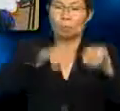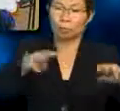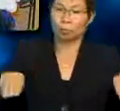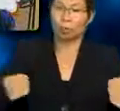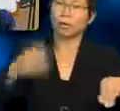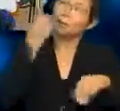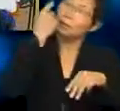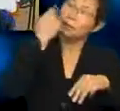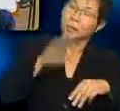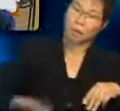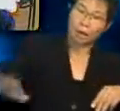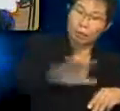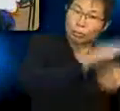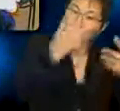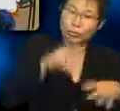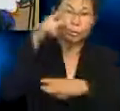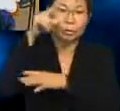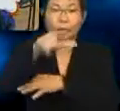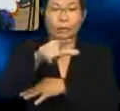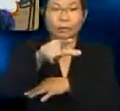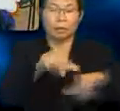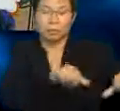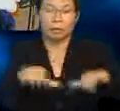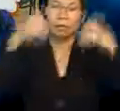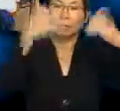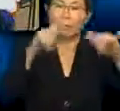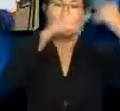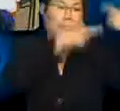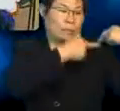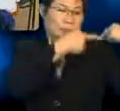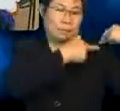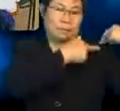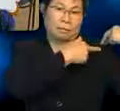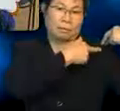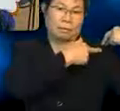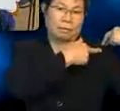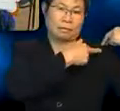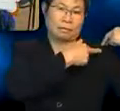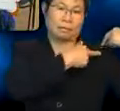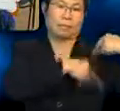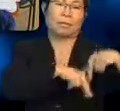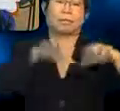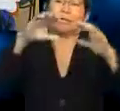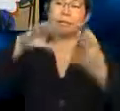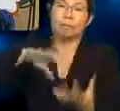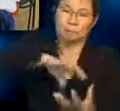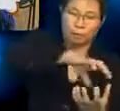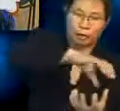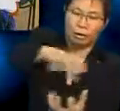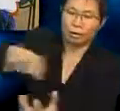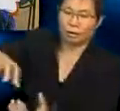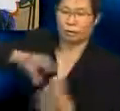tadi kamu semua telah melihat aktiviti main peranan, peredaran bulan dan bumi